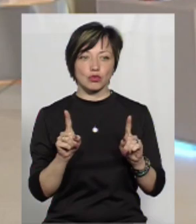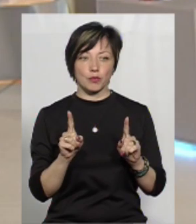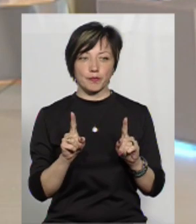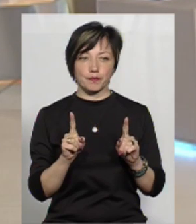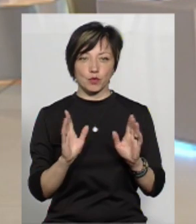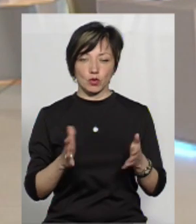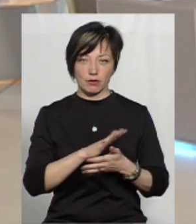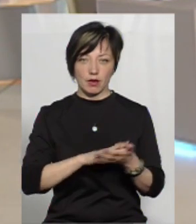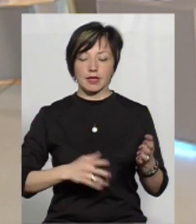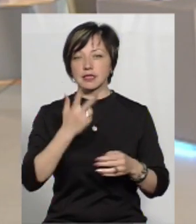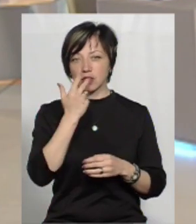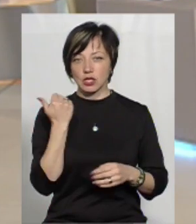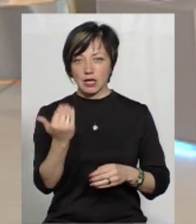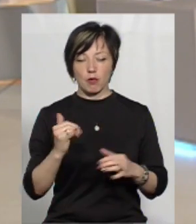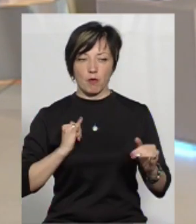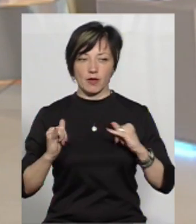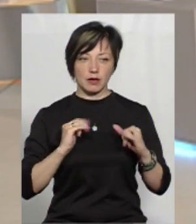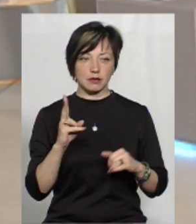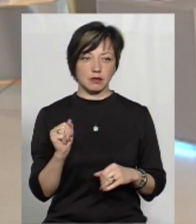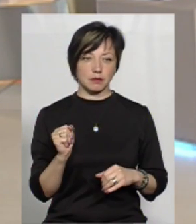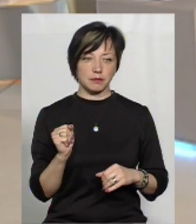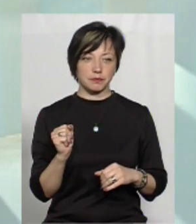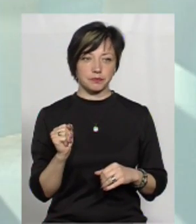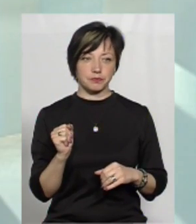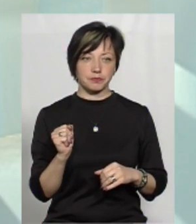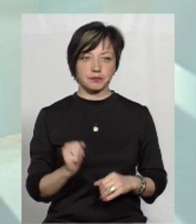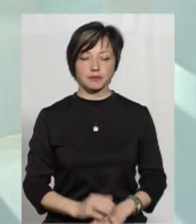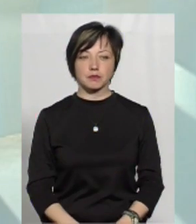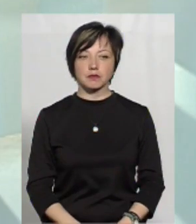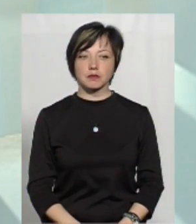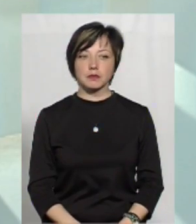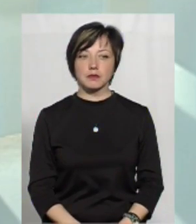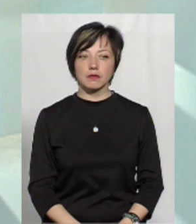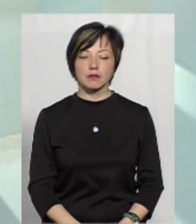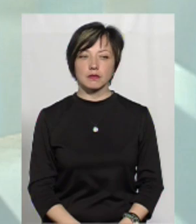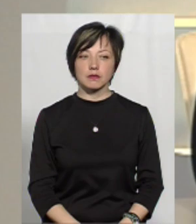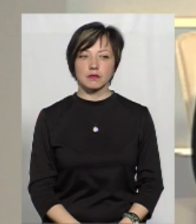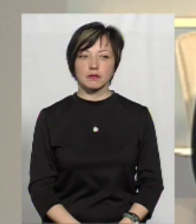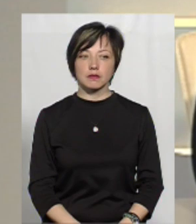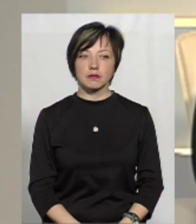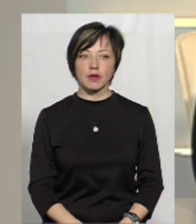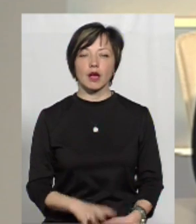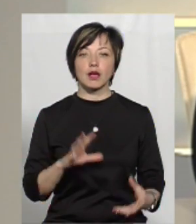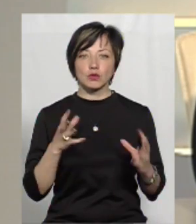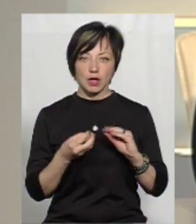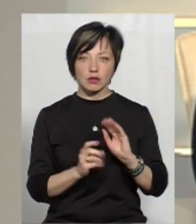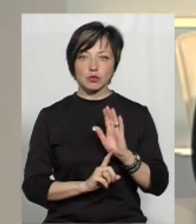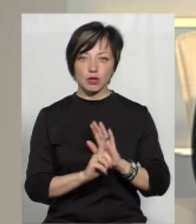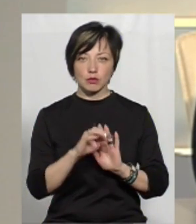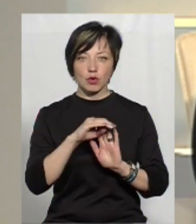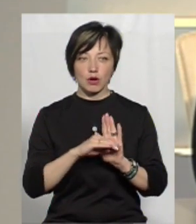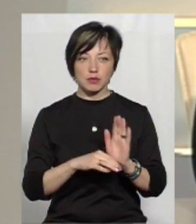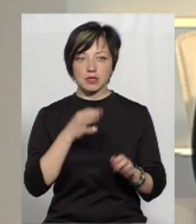Це звична для них поведінка. Ну, результат, я про нього на початку